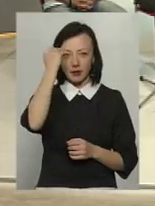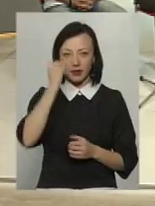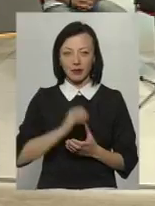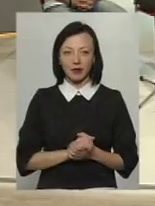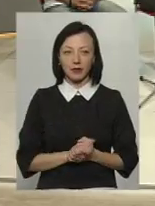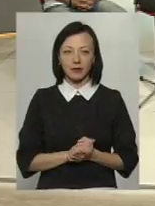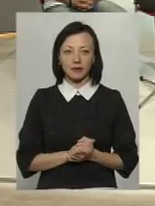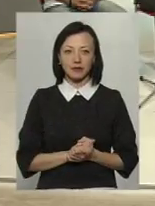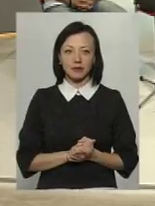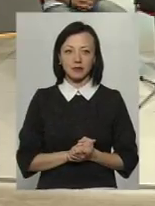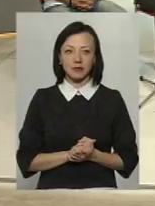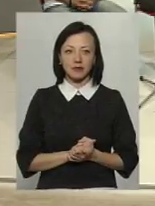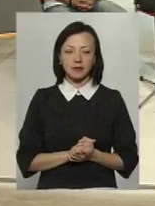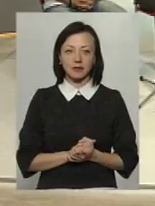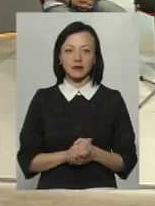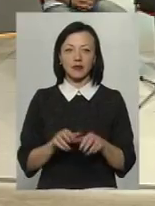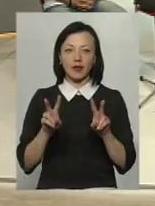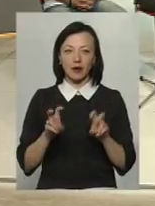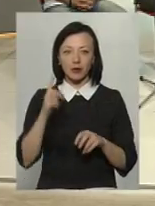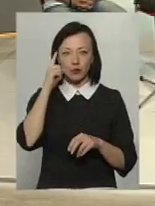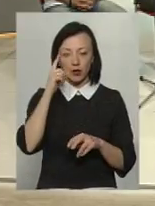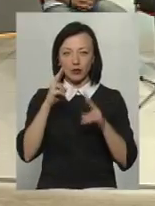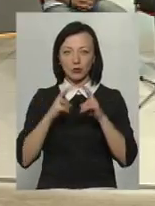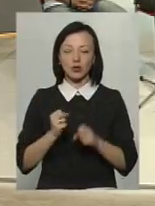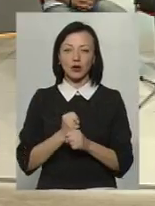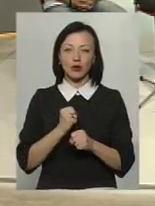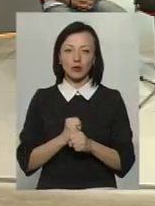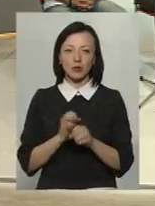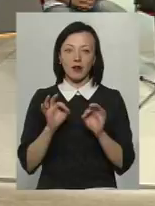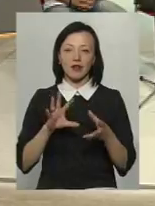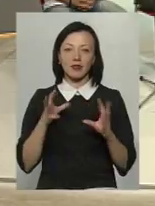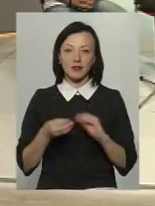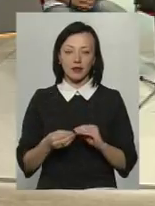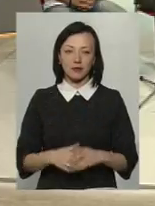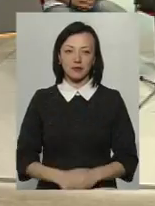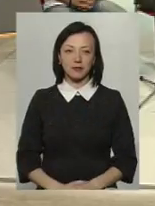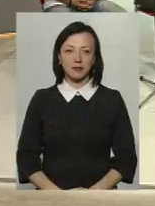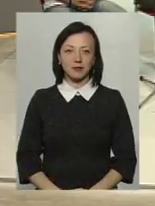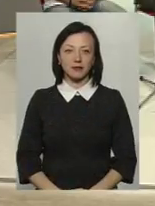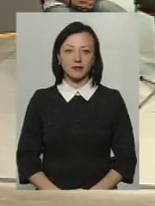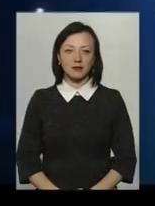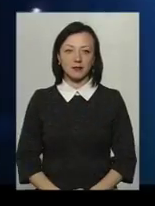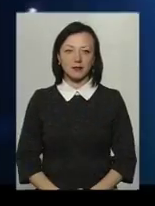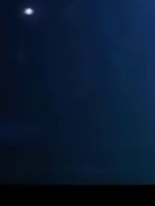дякую всім, хто був з нами. Це була тема «Думайте, аналізуйте, робіть правильні висновки».